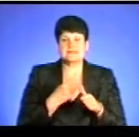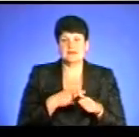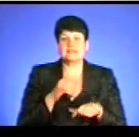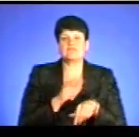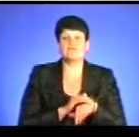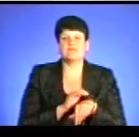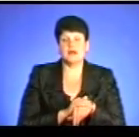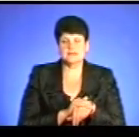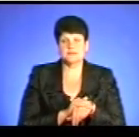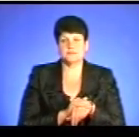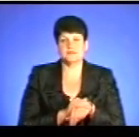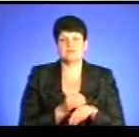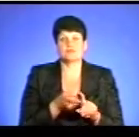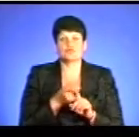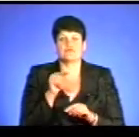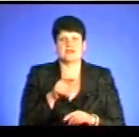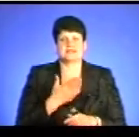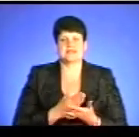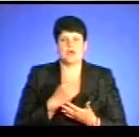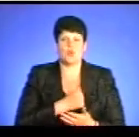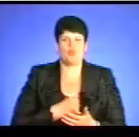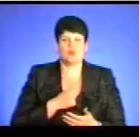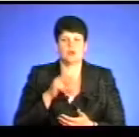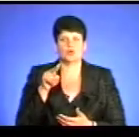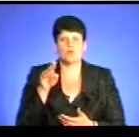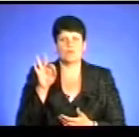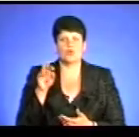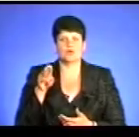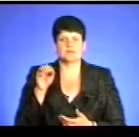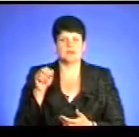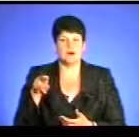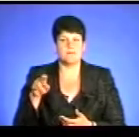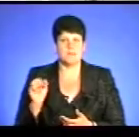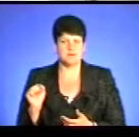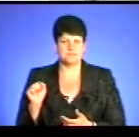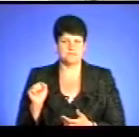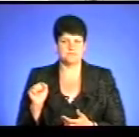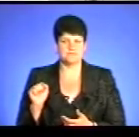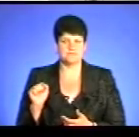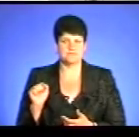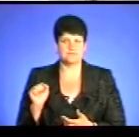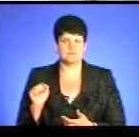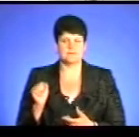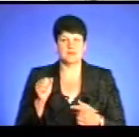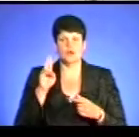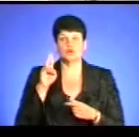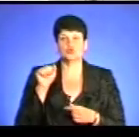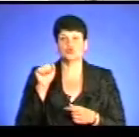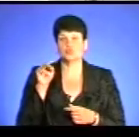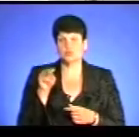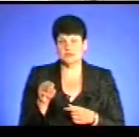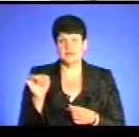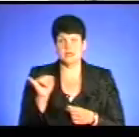які у вас є обурення до Потапа і до його підопічних? В першу чергу, це шут і клоун, який